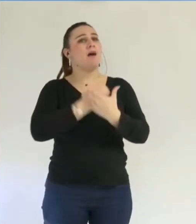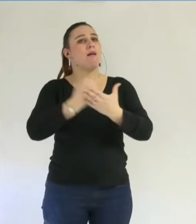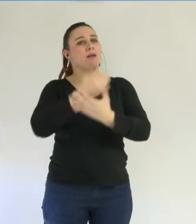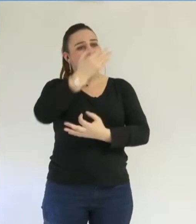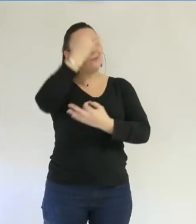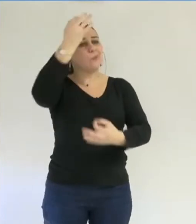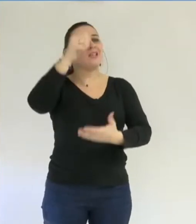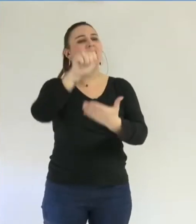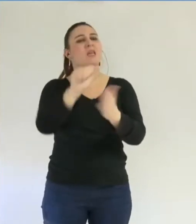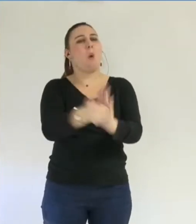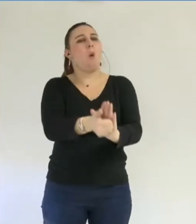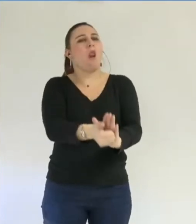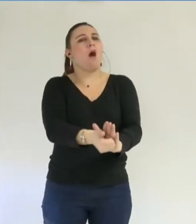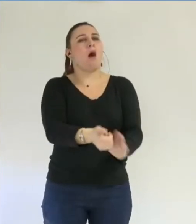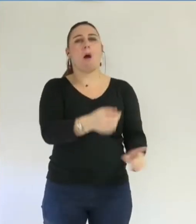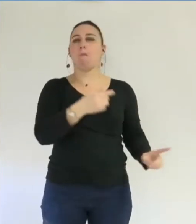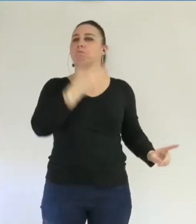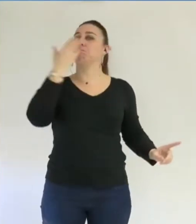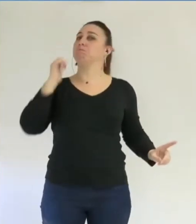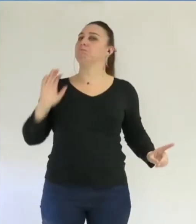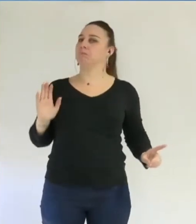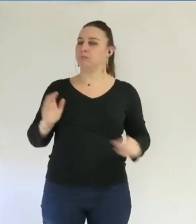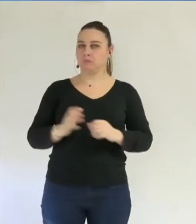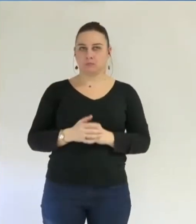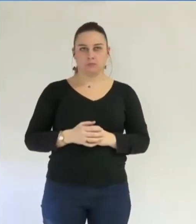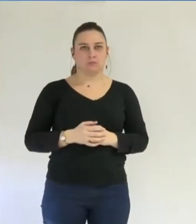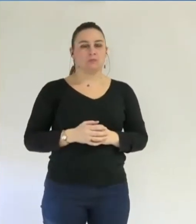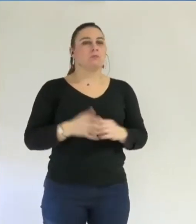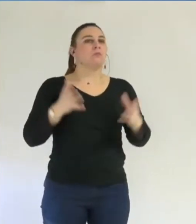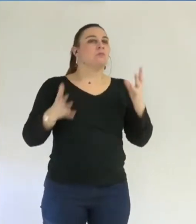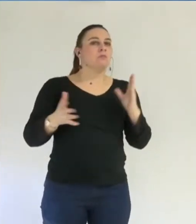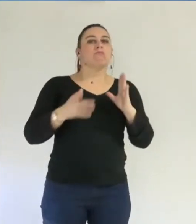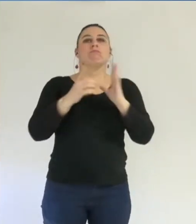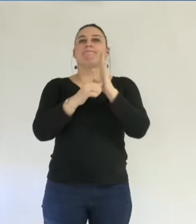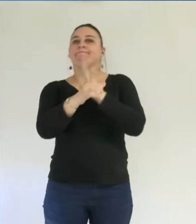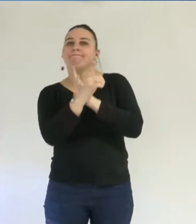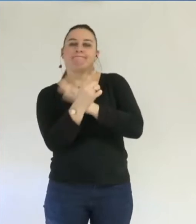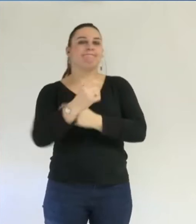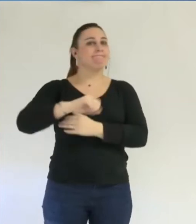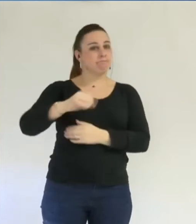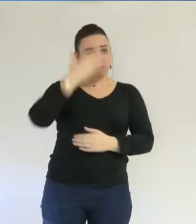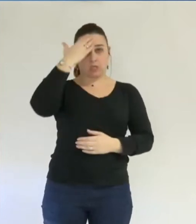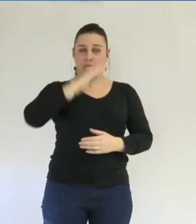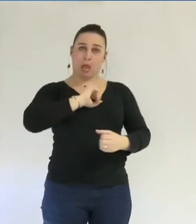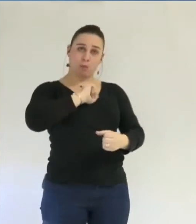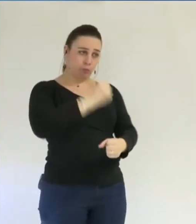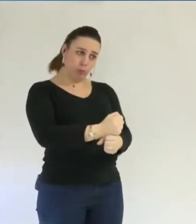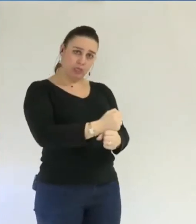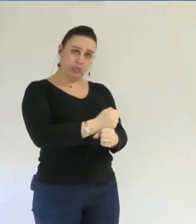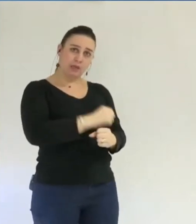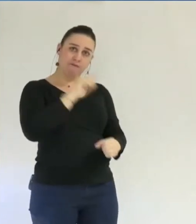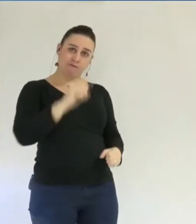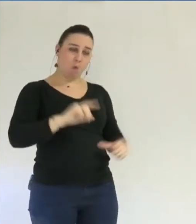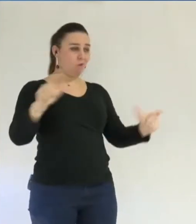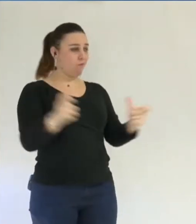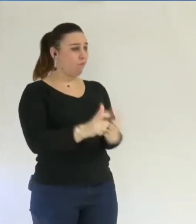de ces fonctions. Toutes ces éventuels délits, vous le savez, sont punis s'ils sont